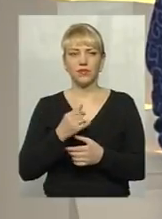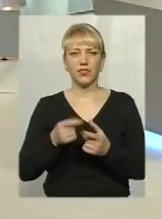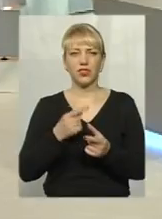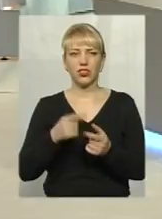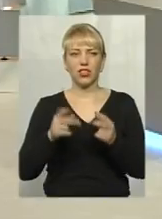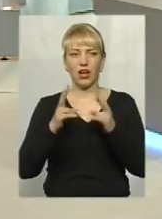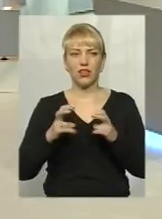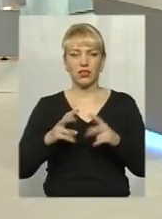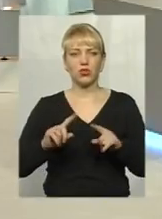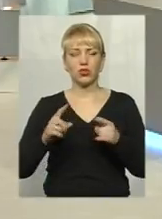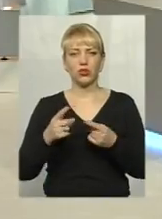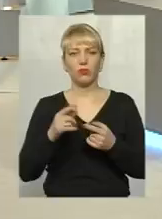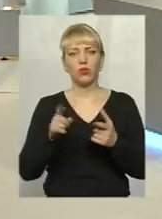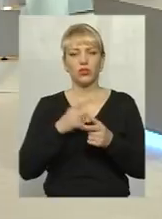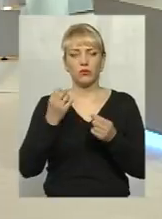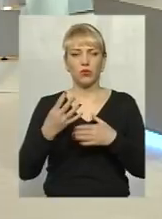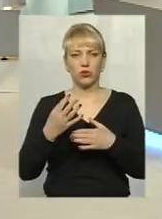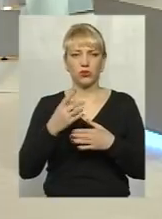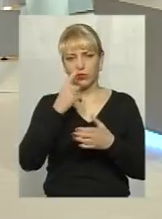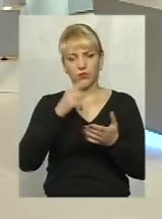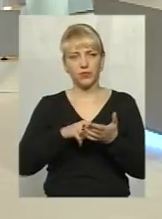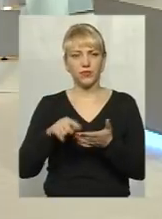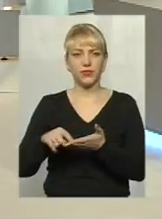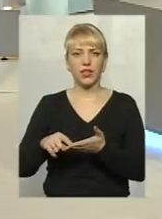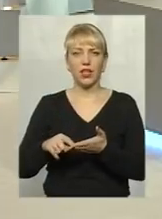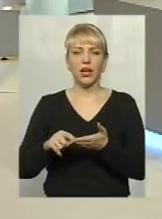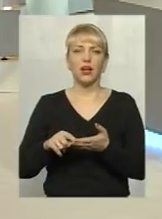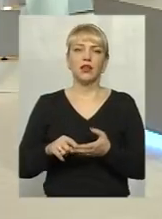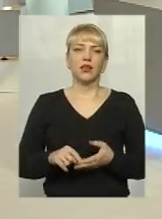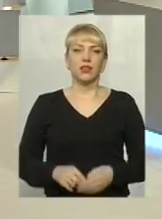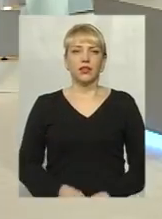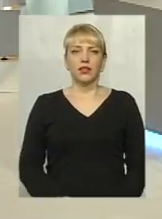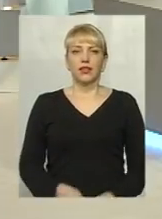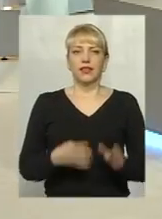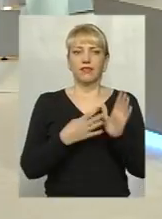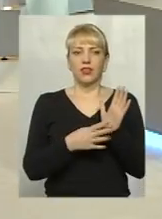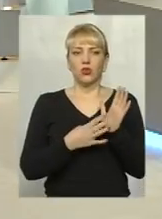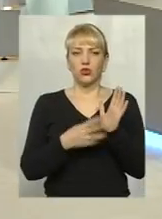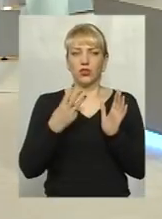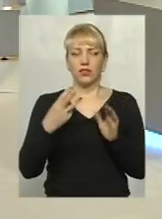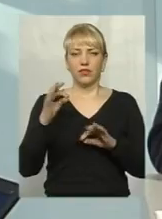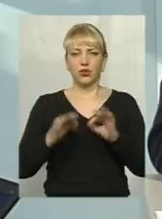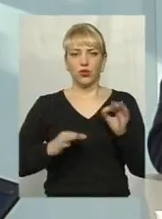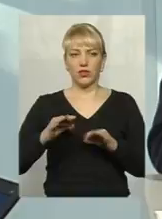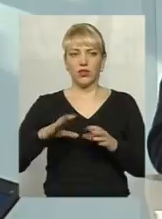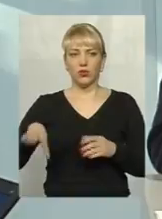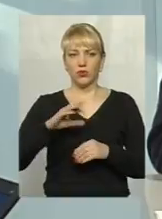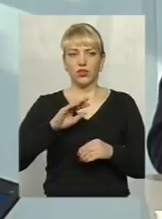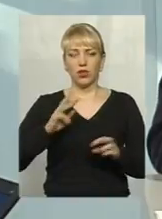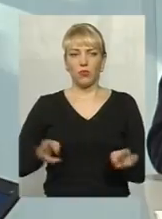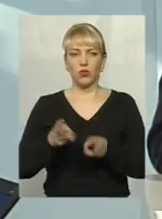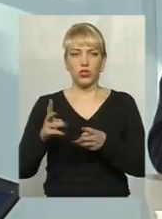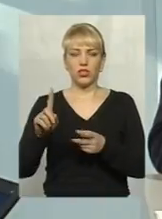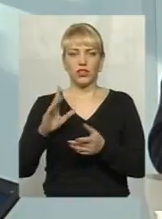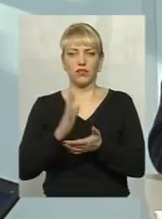аналізується чому? Чи це просто сліпий випадок? Звичайно, 93% усіх пожеж, які